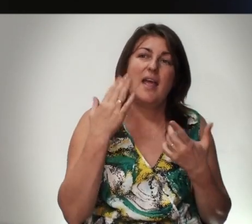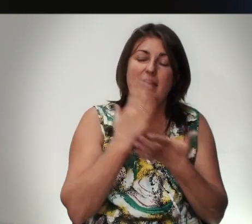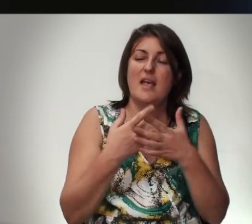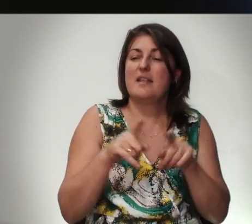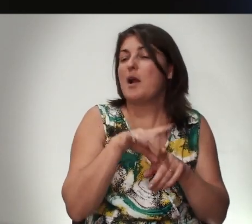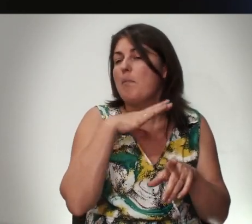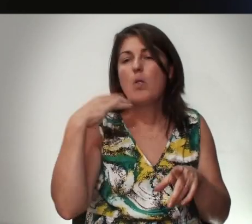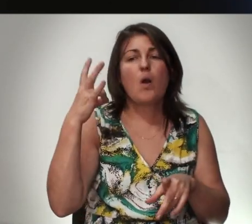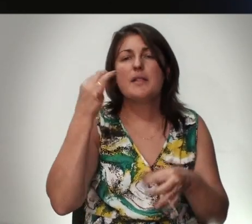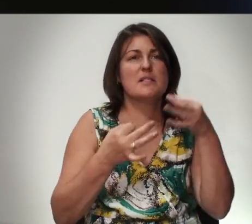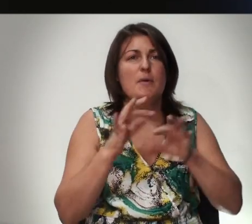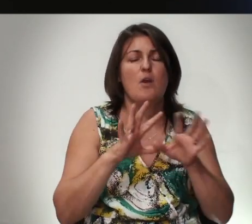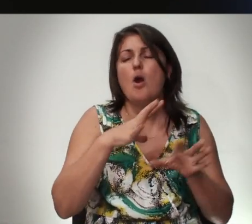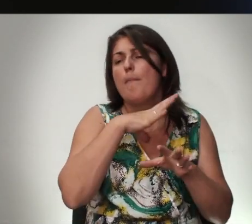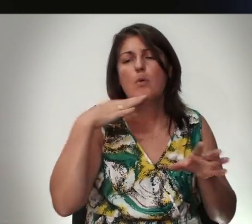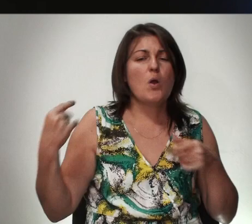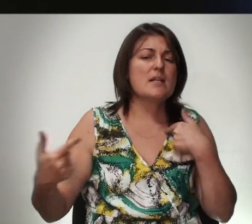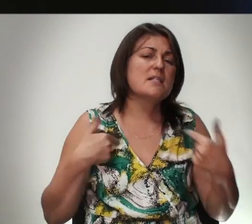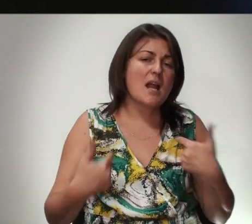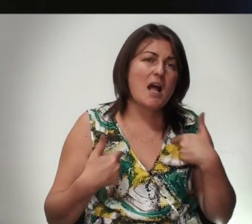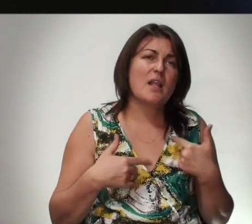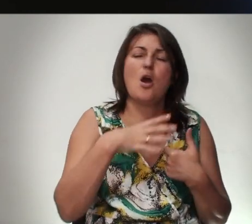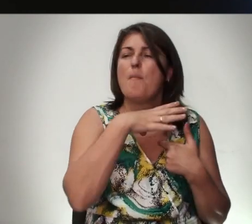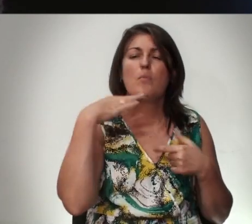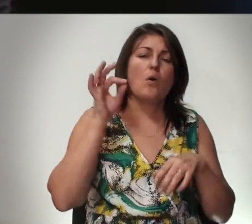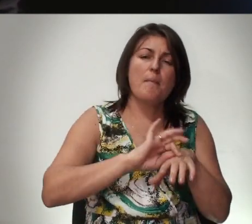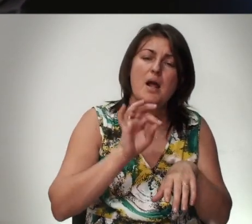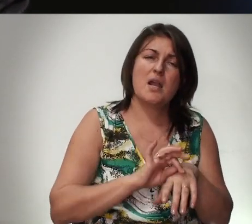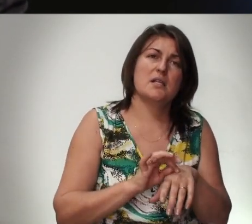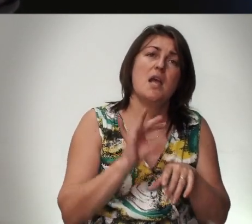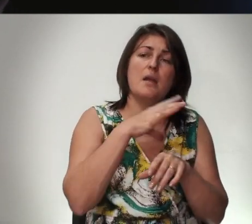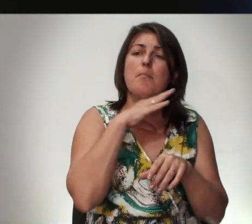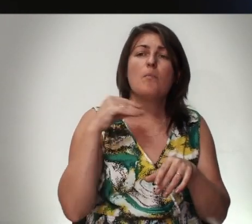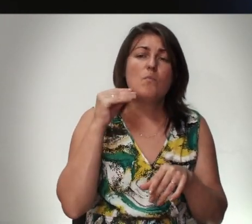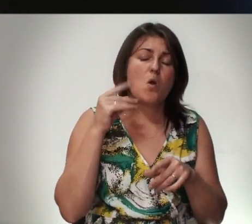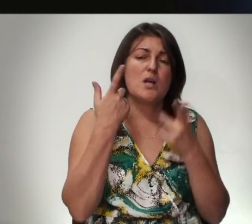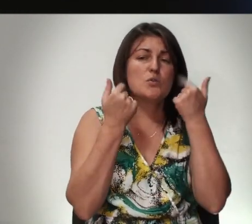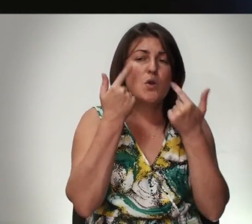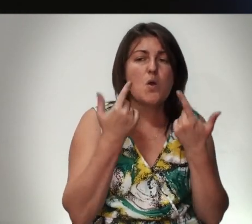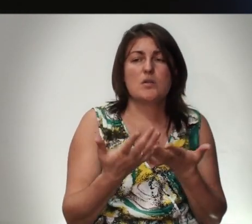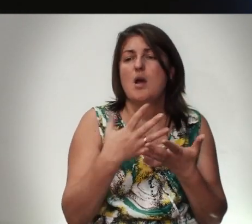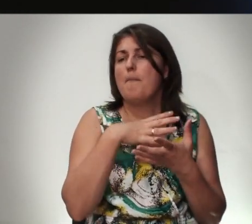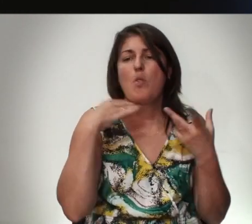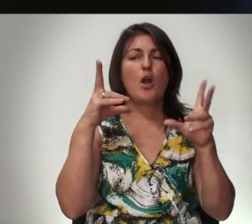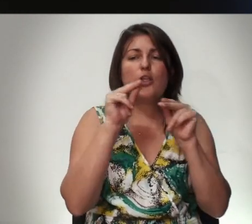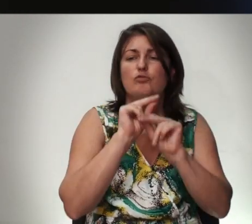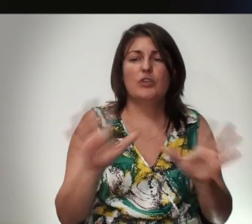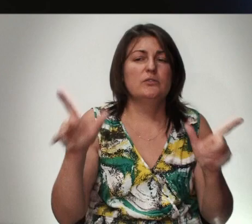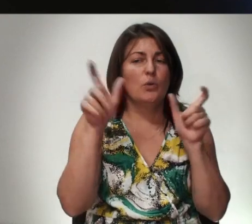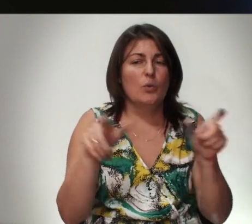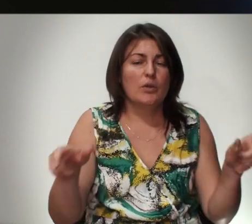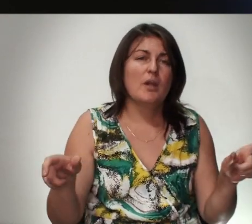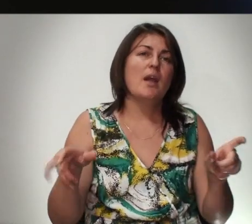Так Много Несправедливости Много Страданий Много Болезней И Много Слез Много Несчастных Людей